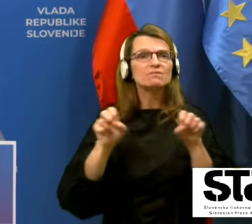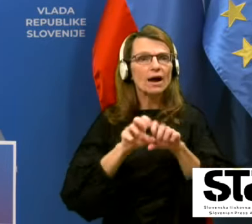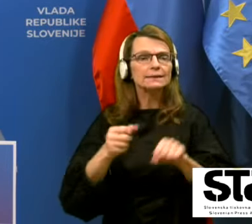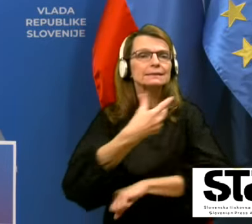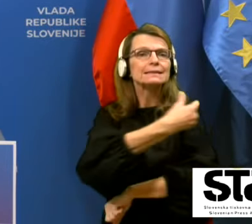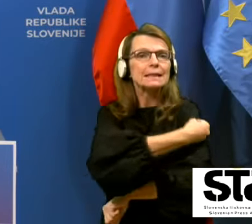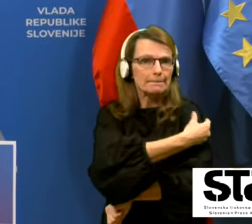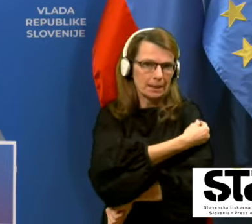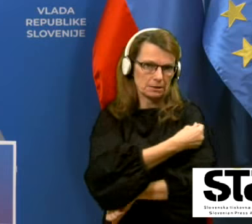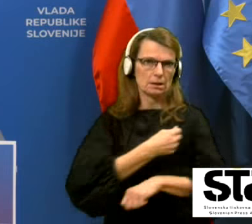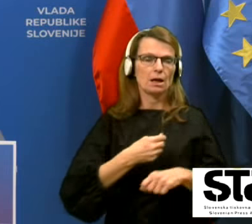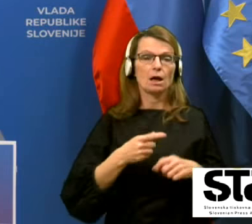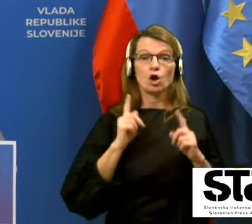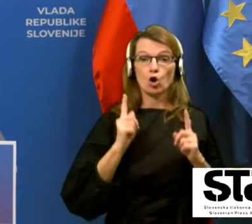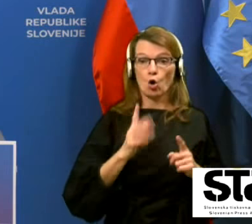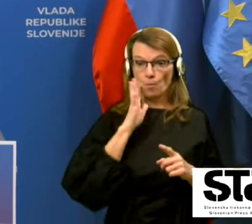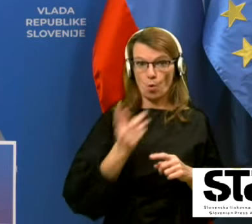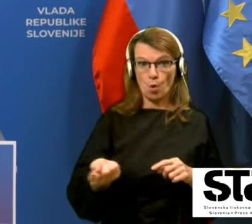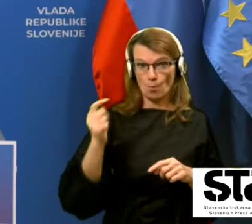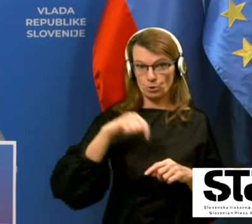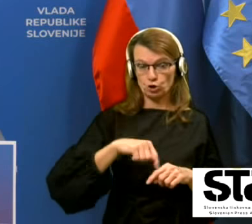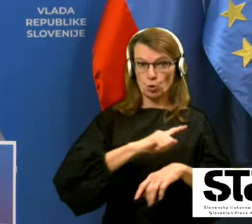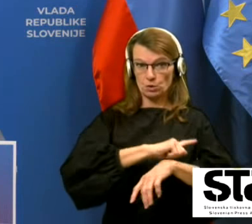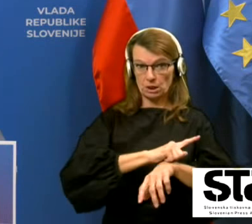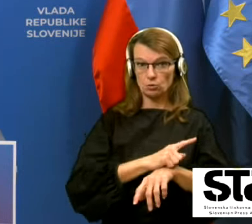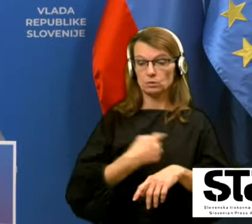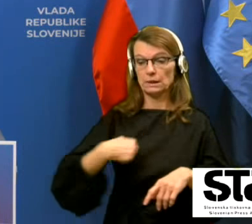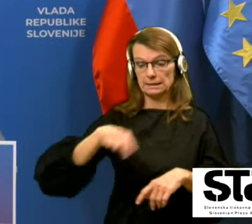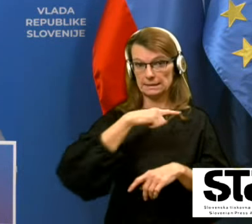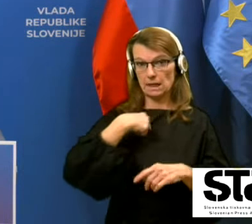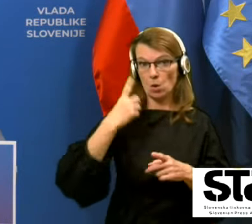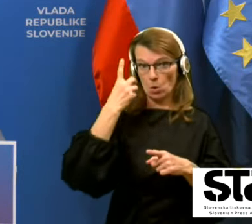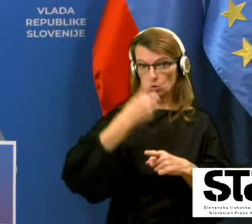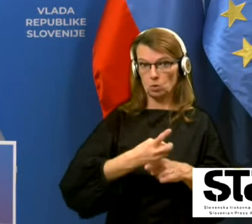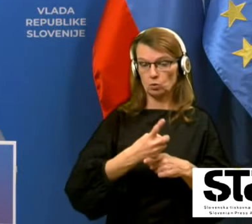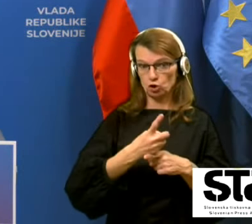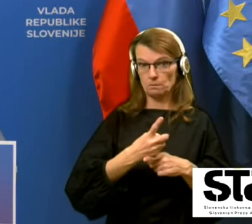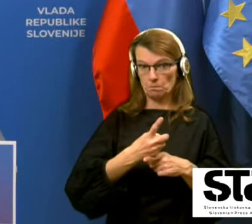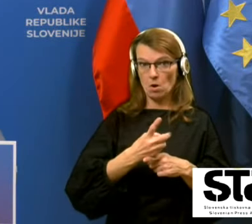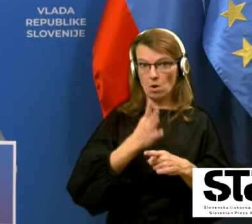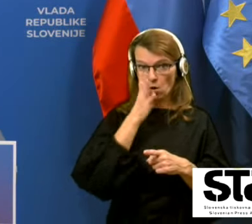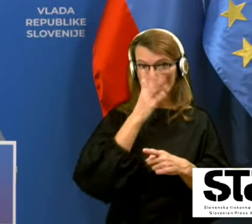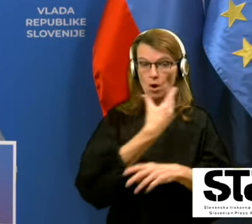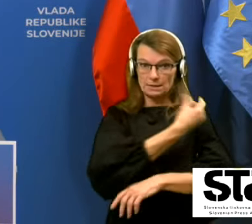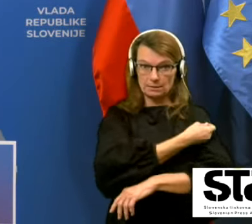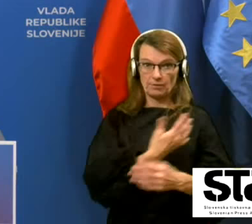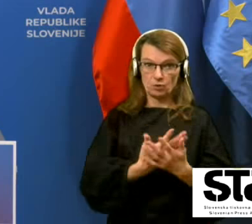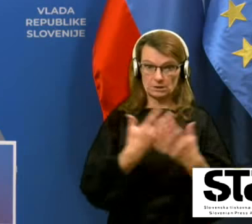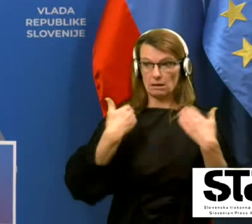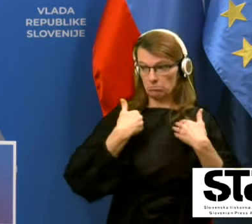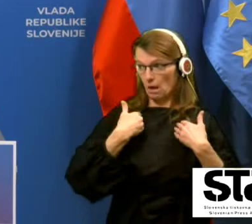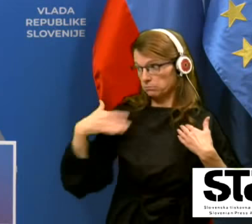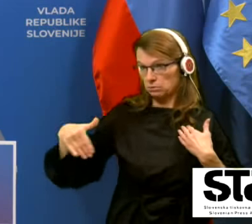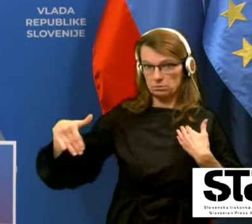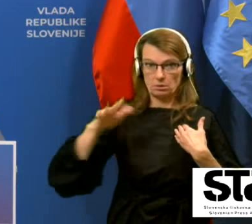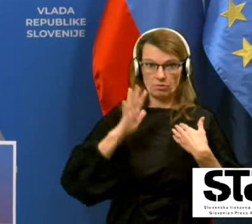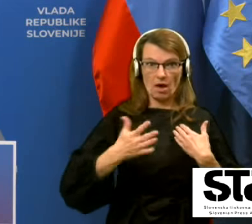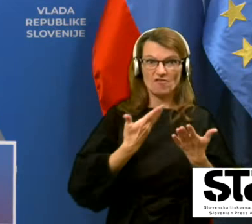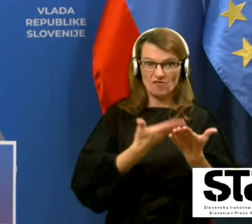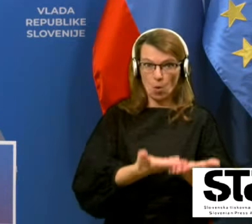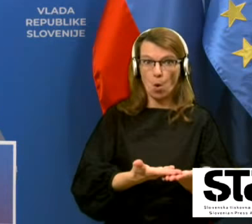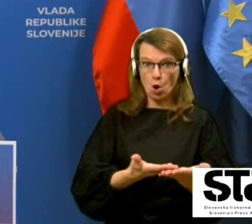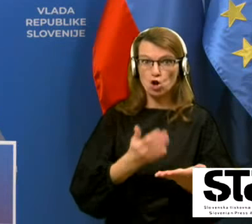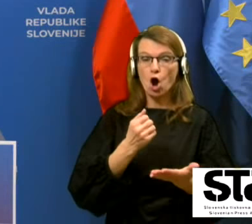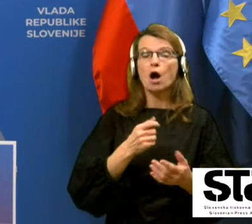na vrsto, ko bo naš trenutek za se odločiti, ko bo cepivo na voljo za nas, tisto je, tekrat se moramo odločiti in